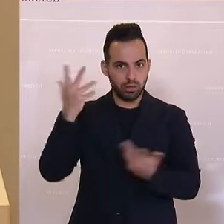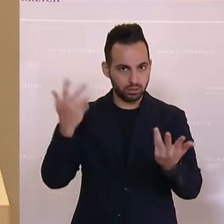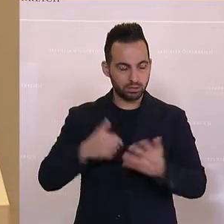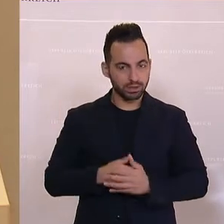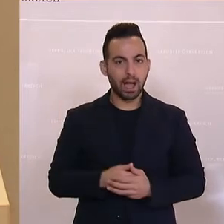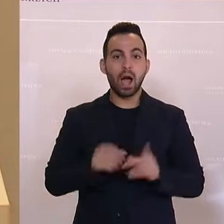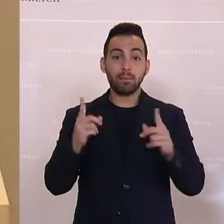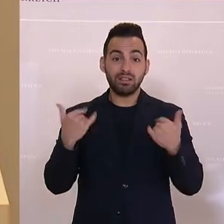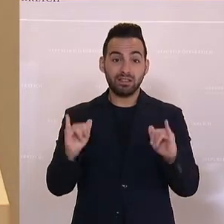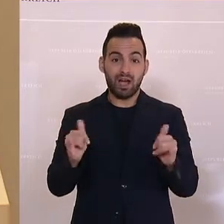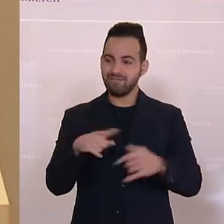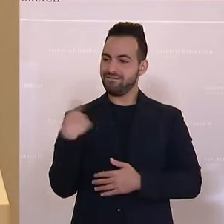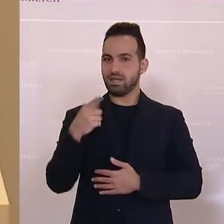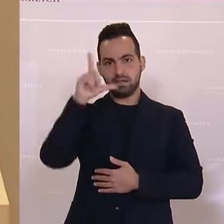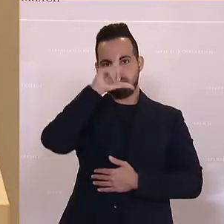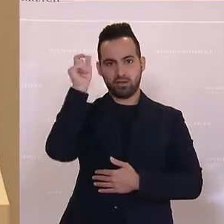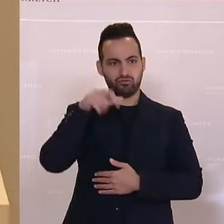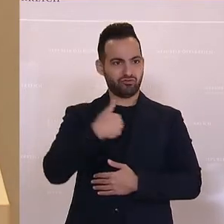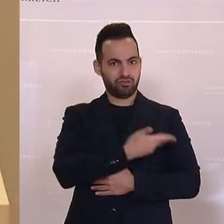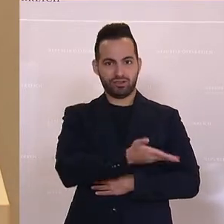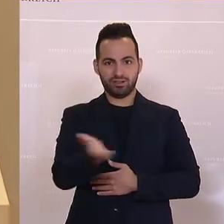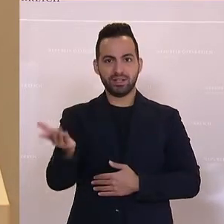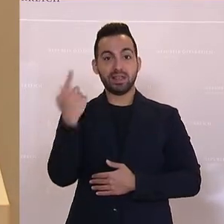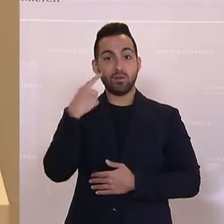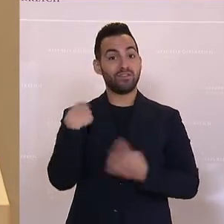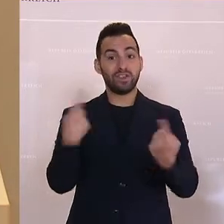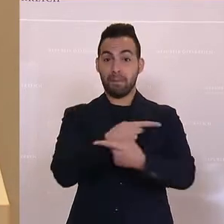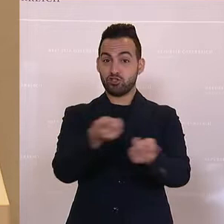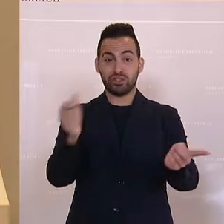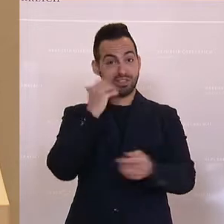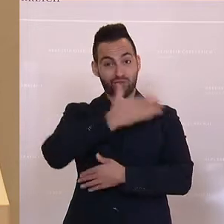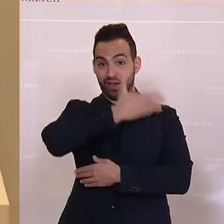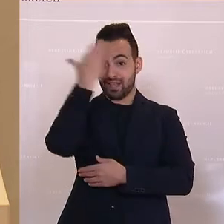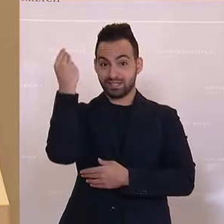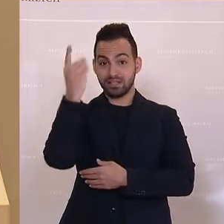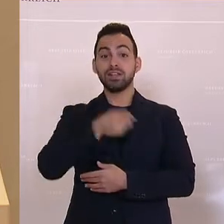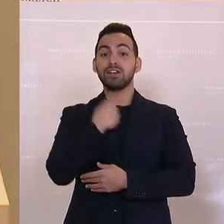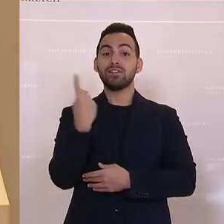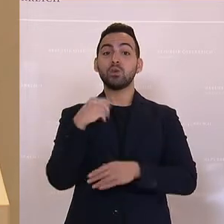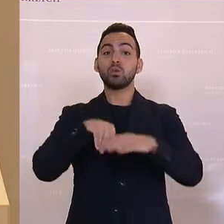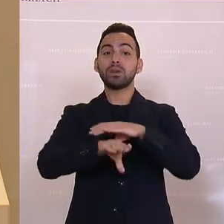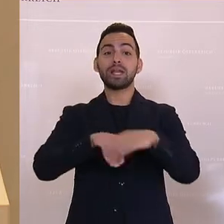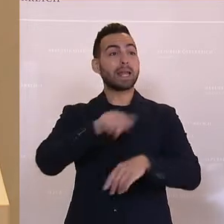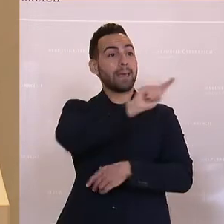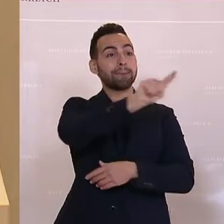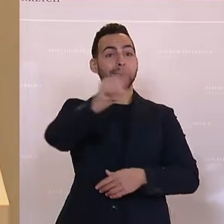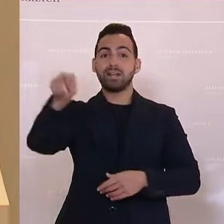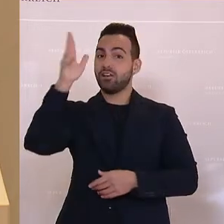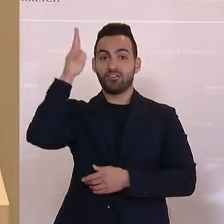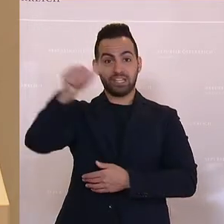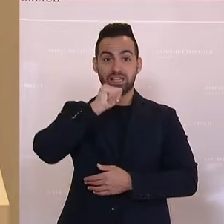Und ja, wir Menschen, wir Neos werden die Menschen nie vergessen. Wir werden auch die Unternehmen nicht vergessen. Wir werden vor allem auch nicht die vergessen, die im